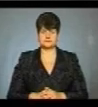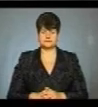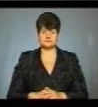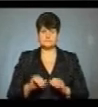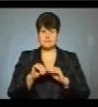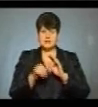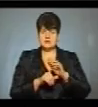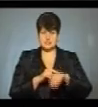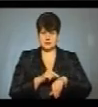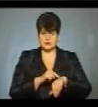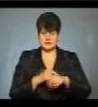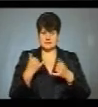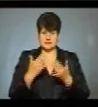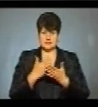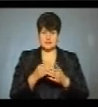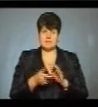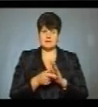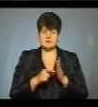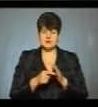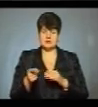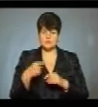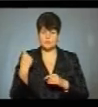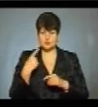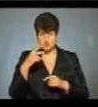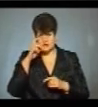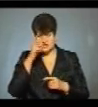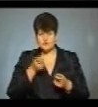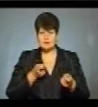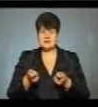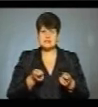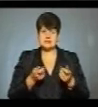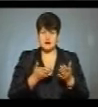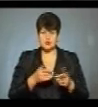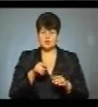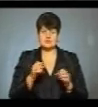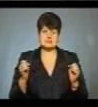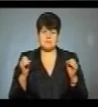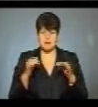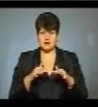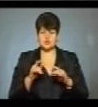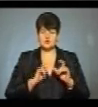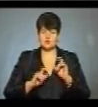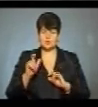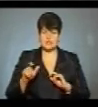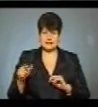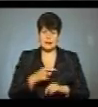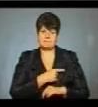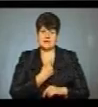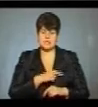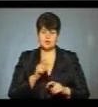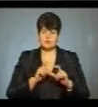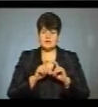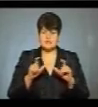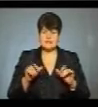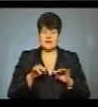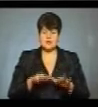16-та година. Ми знаходимося біля приміщення Тернопільської обласної державної адміністрації. Тут зібралися студенти медичного університету на